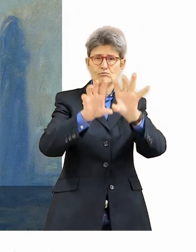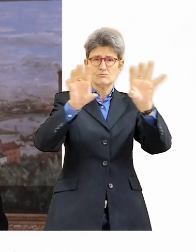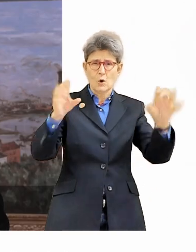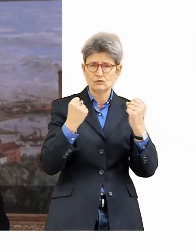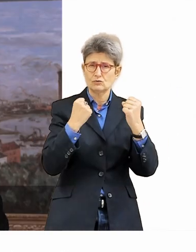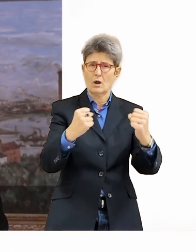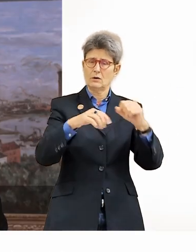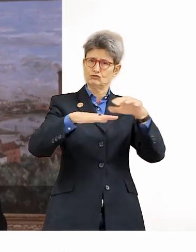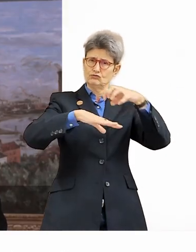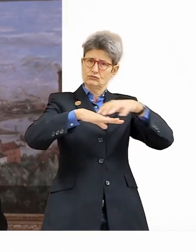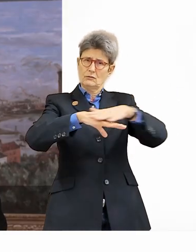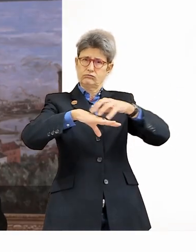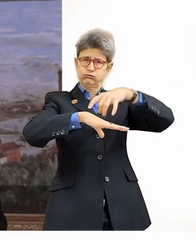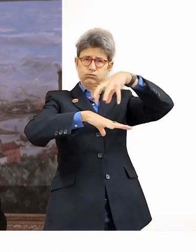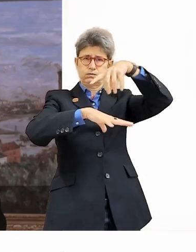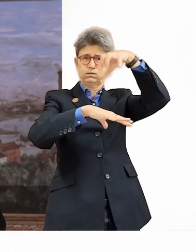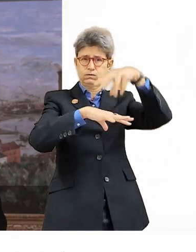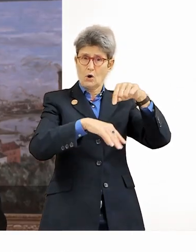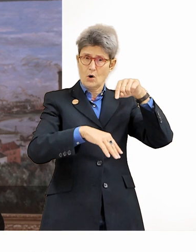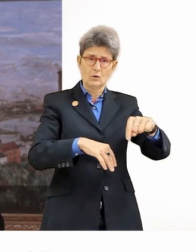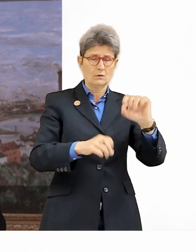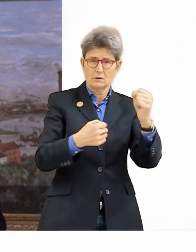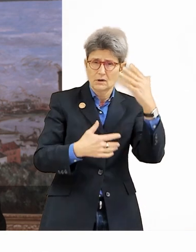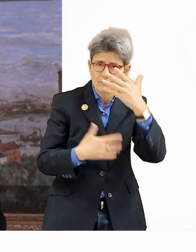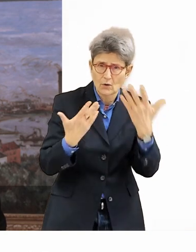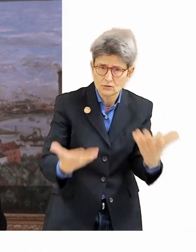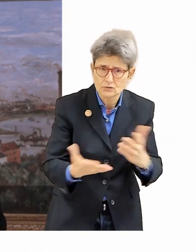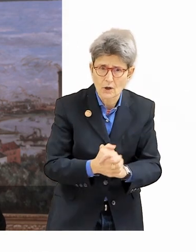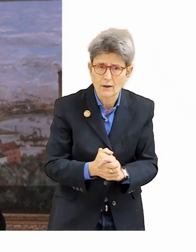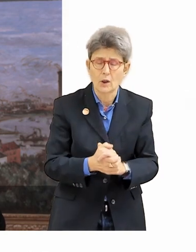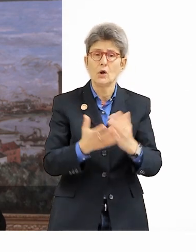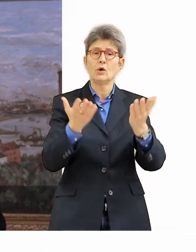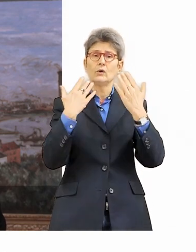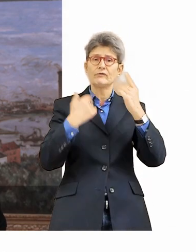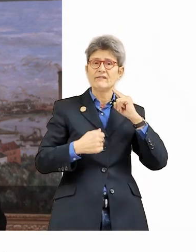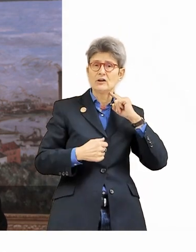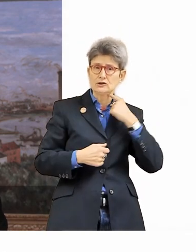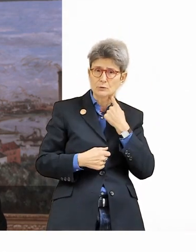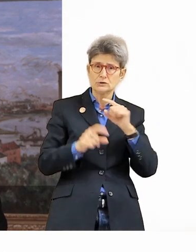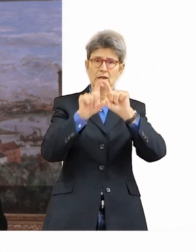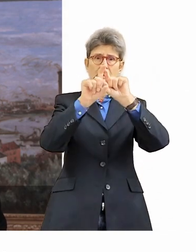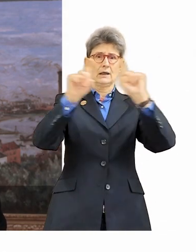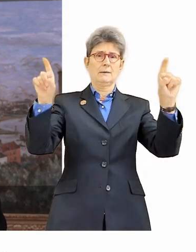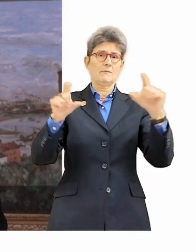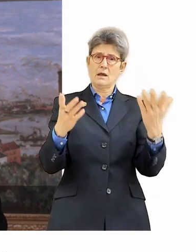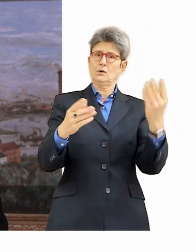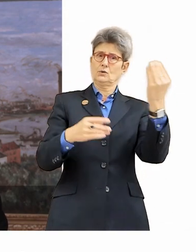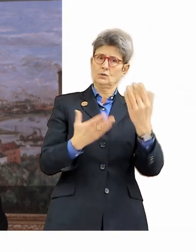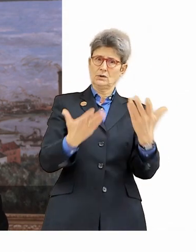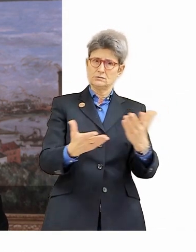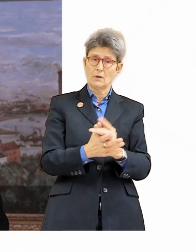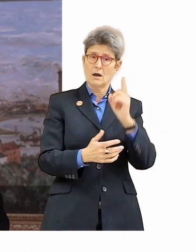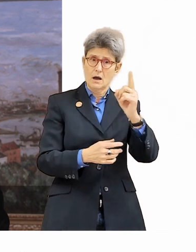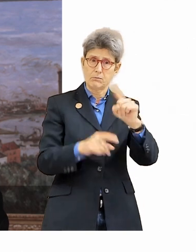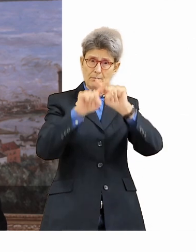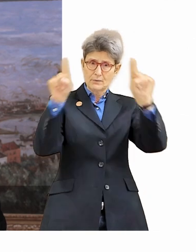Stadt lag. Und das hat ihn fasziniert. Und das ist etwas, was wir uns heute gar nicht mehr so richtig vorstellen können. Dass die Luftverschmutzung, wie gesagt, ein Thema der Kunst